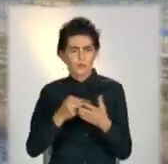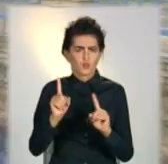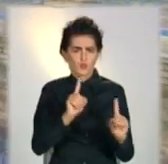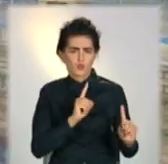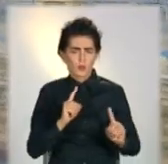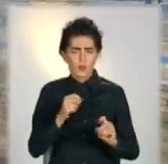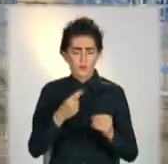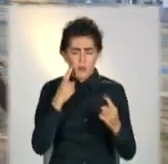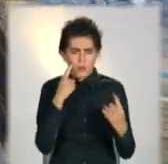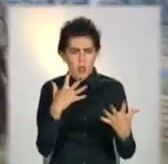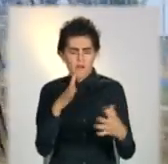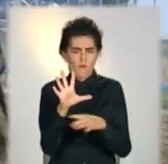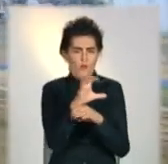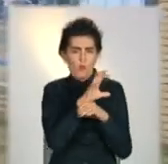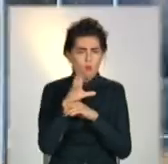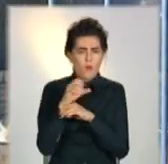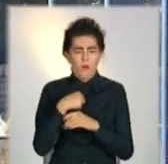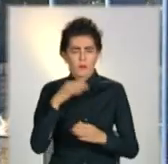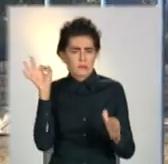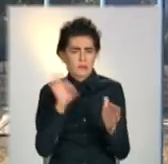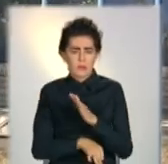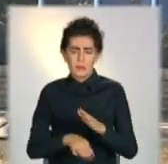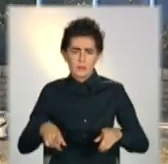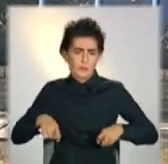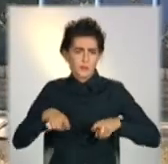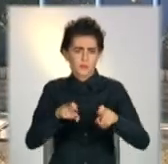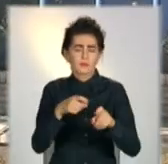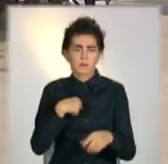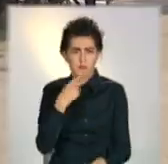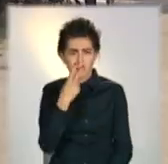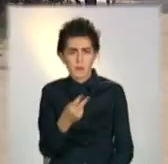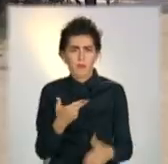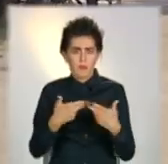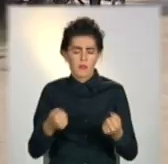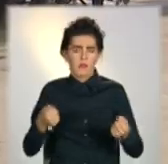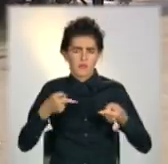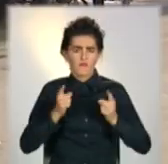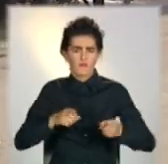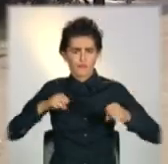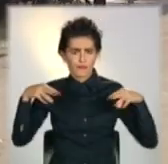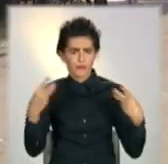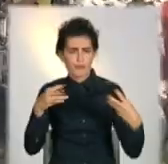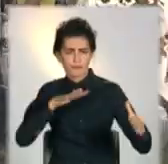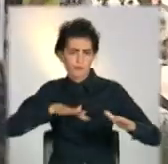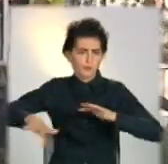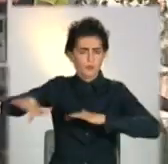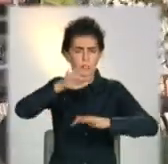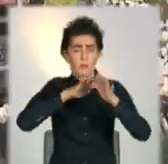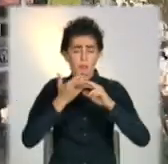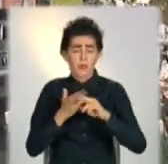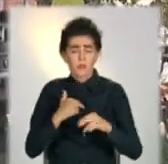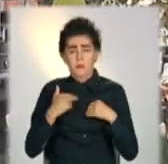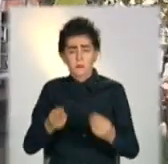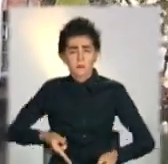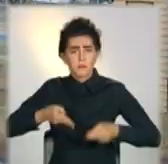Настільки яркі фотографії, але все димом охотило. А потім, виходить, я під'їхала вже сюди, дійсно, дим у нас стояв. Я під'їхала, і ось це